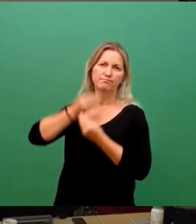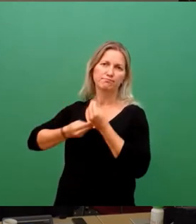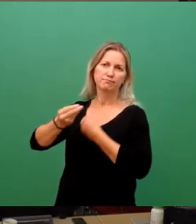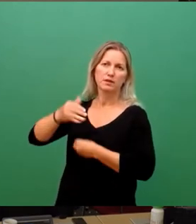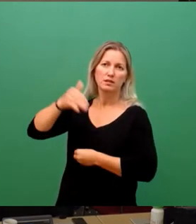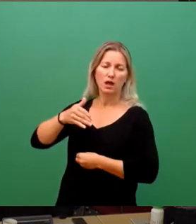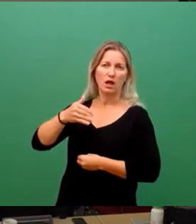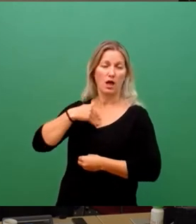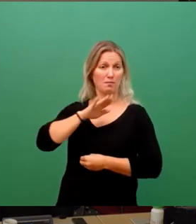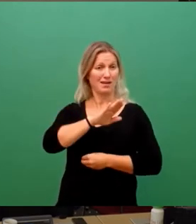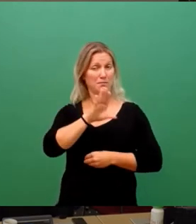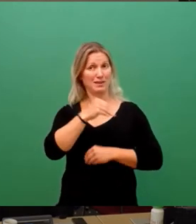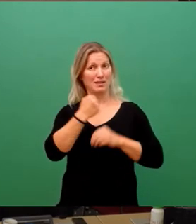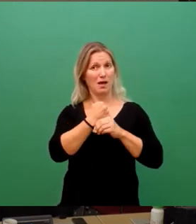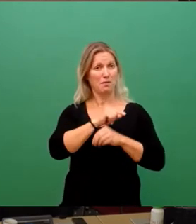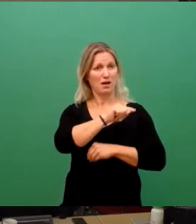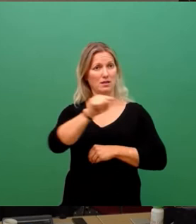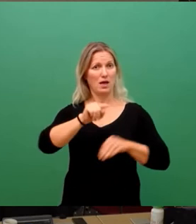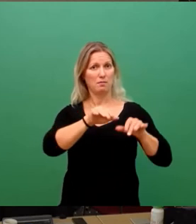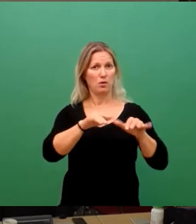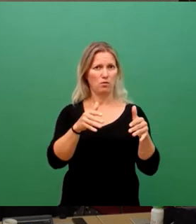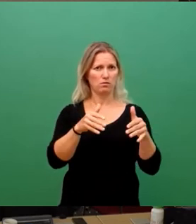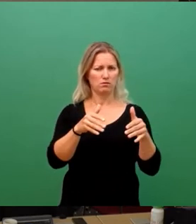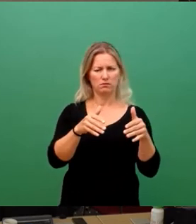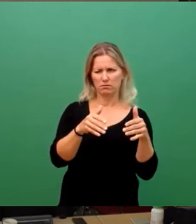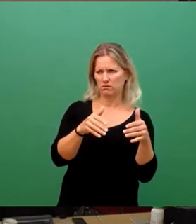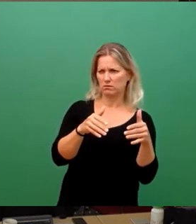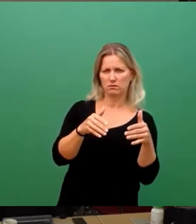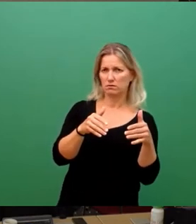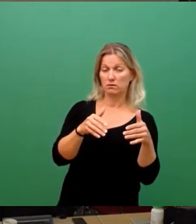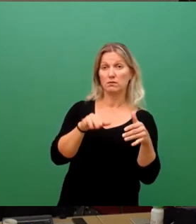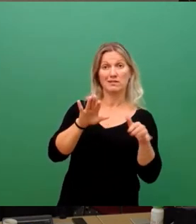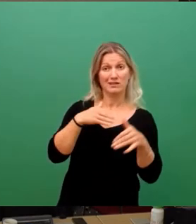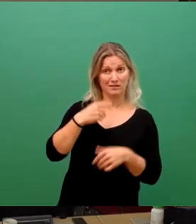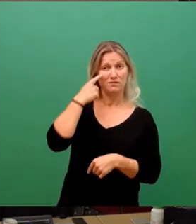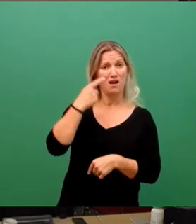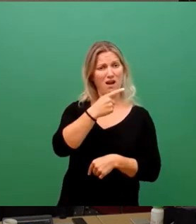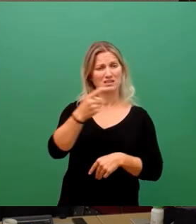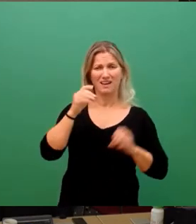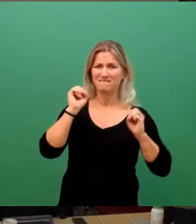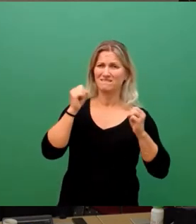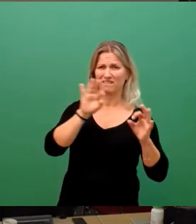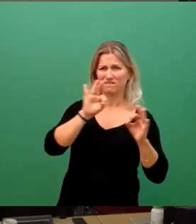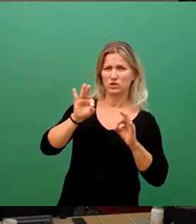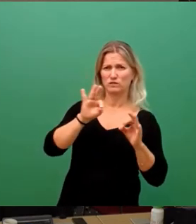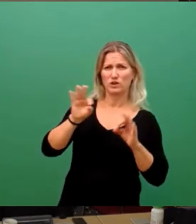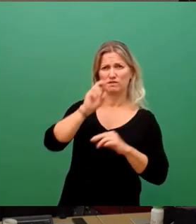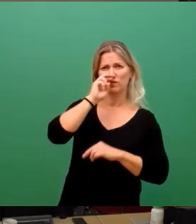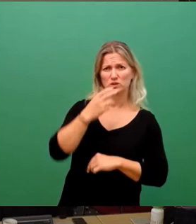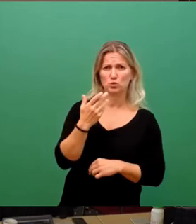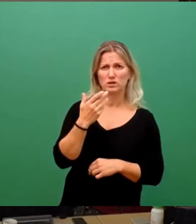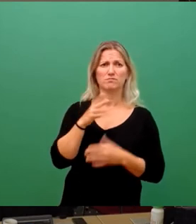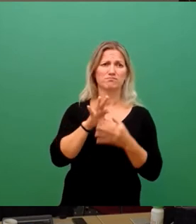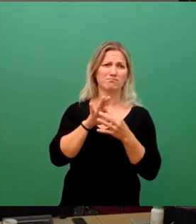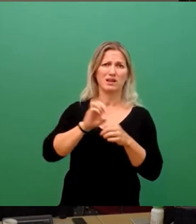Mitarbeiterinnen und Mitarbeiter in den Bürgerbüros nicht immer berechtigt. Wir wissen, dass die Kolleginnen und Kollegen dort ihr Bestes tun und mit Corona und